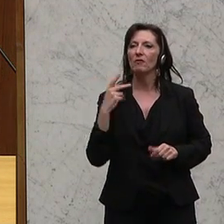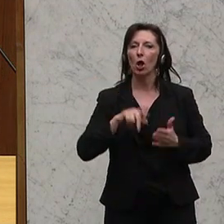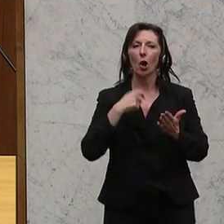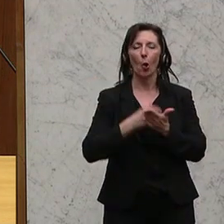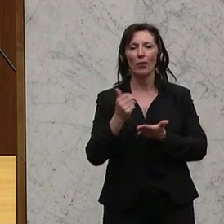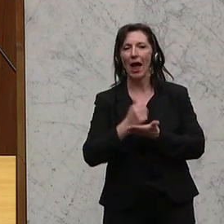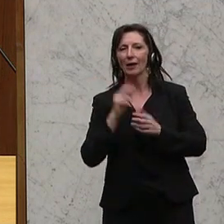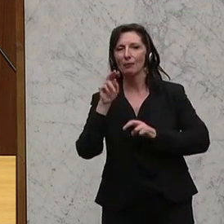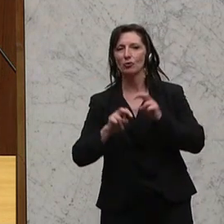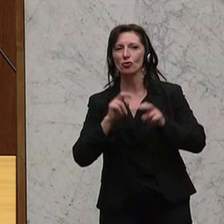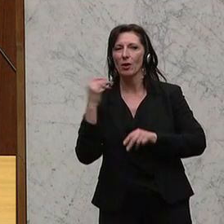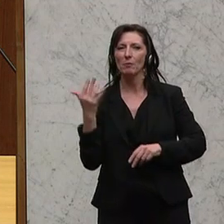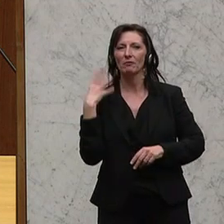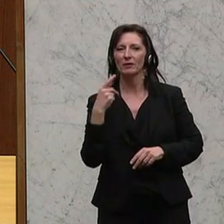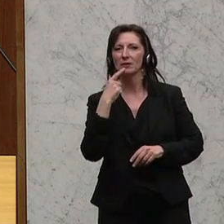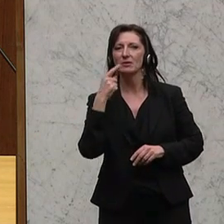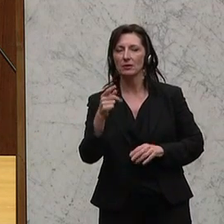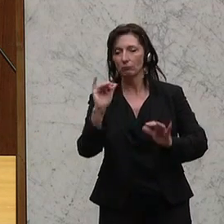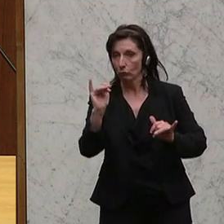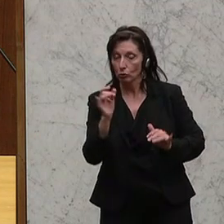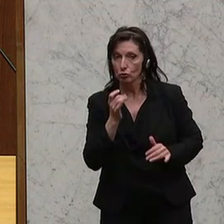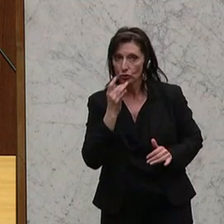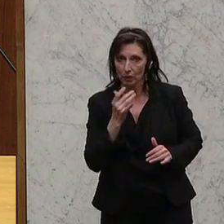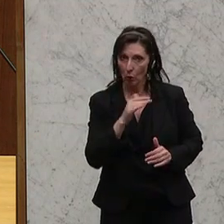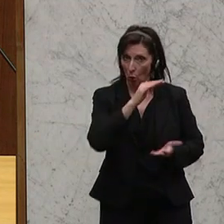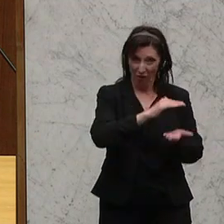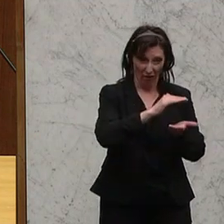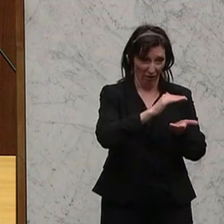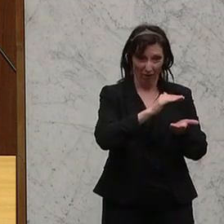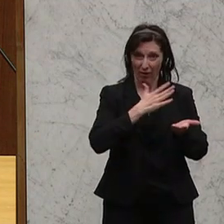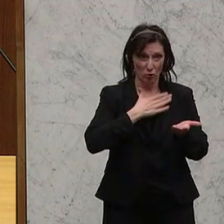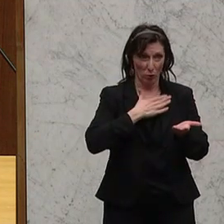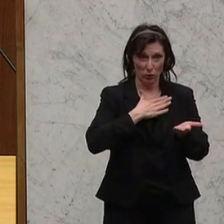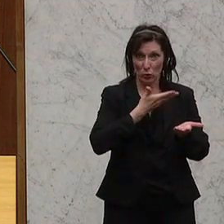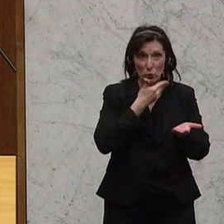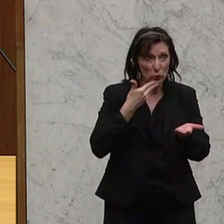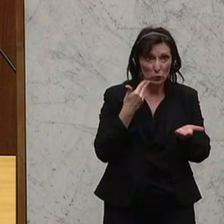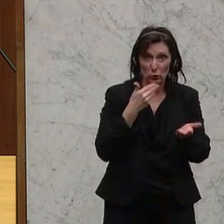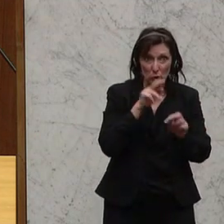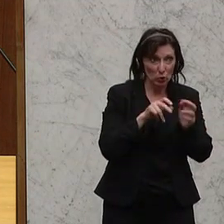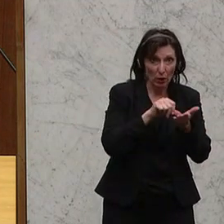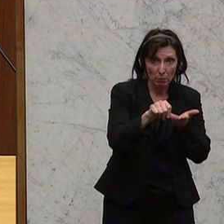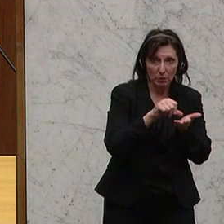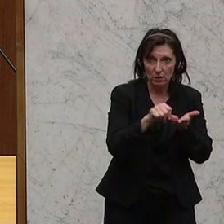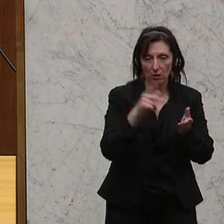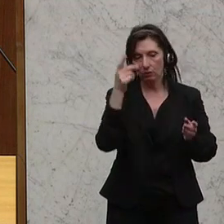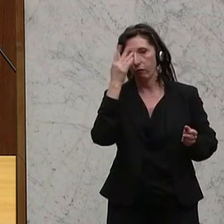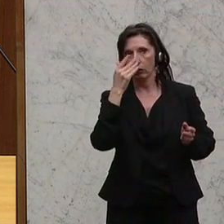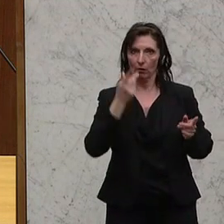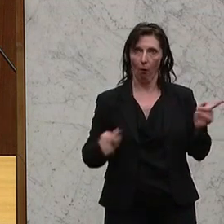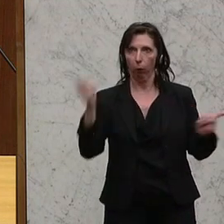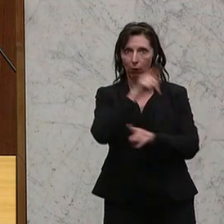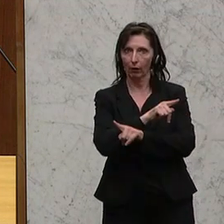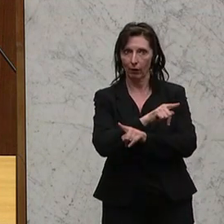Lohn- und Einkommensteuer, das ist ja richtig, die Unteren eh schon nichts mehr zahlen, aber stellt sich vor, das wäre anders, weil